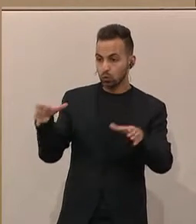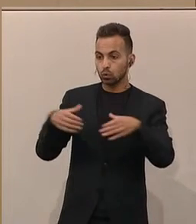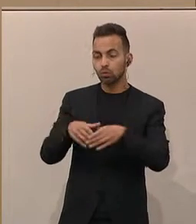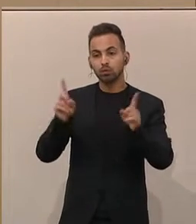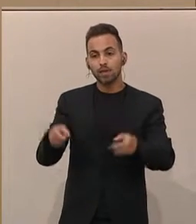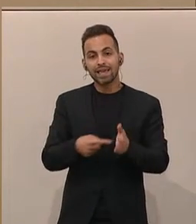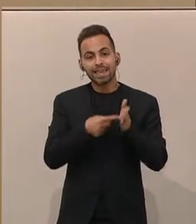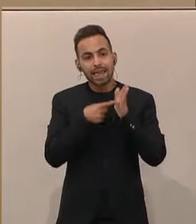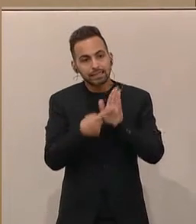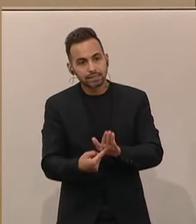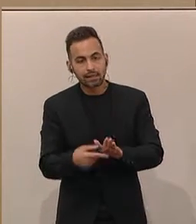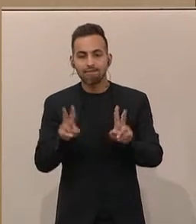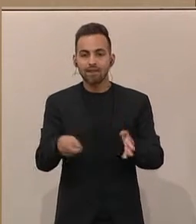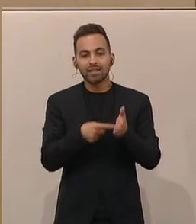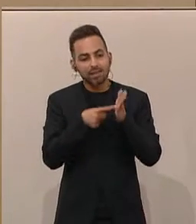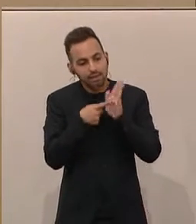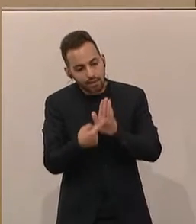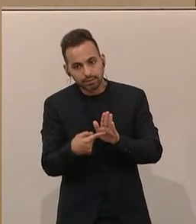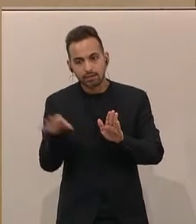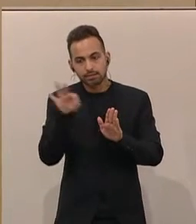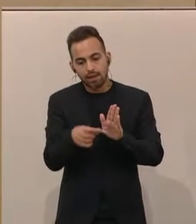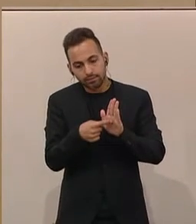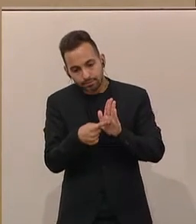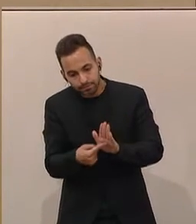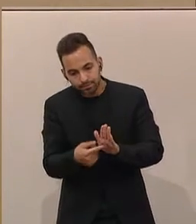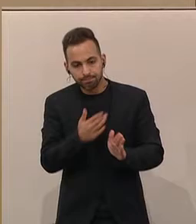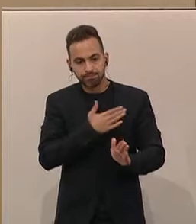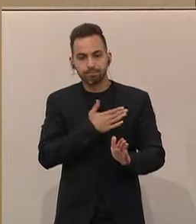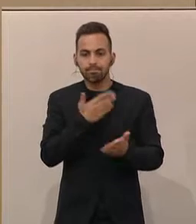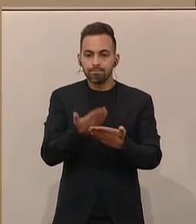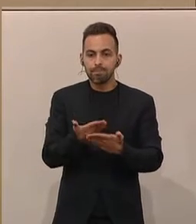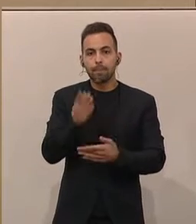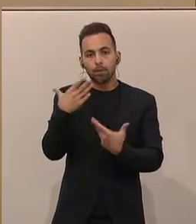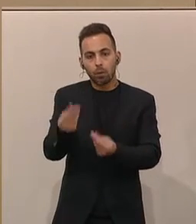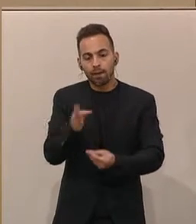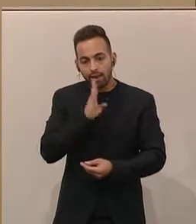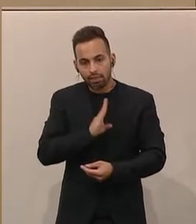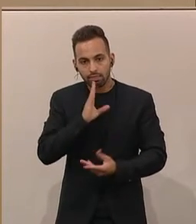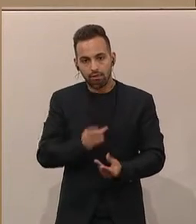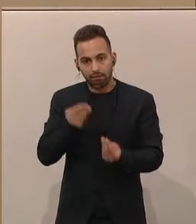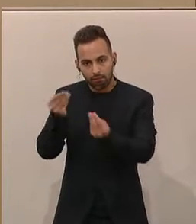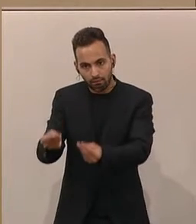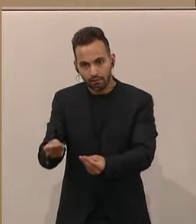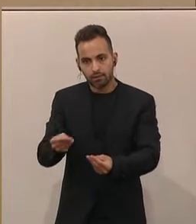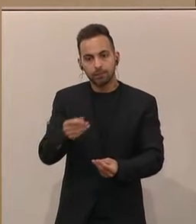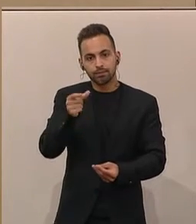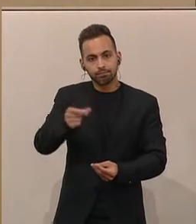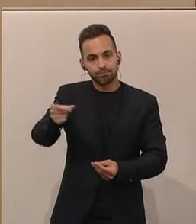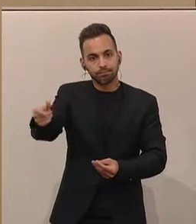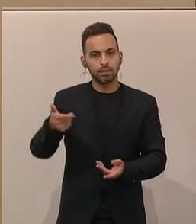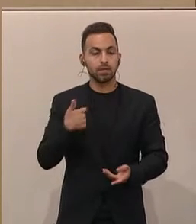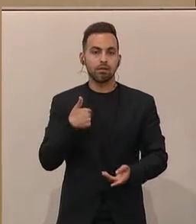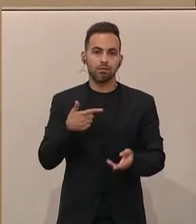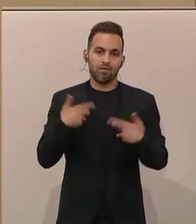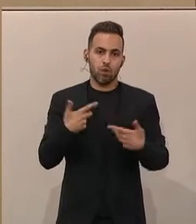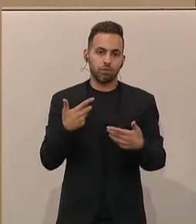Geste, und das ist wirklich eine Geste, als solche auch zu verstehen, eben eine Rente bekommt. Ich freue mich auch